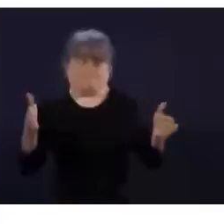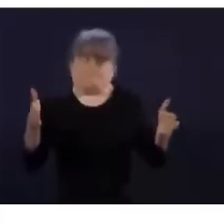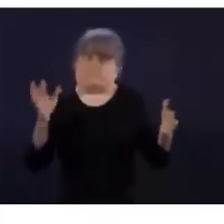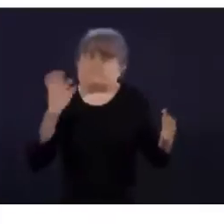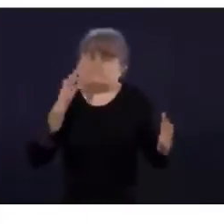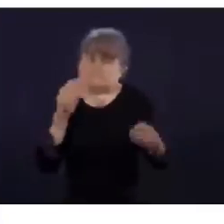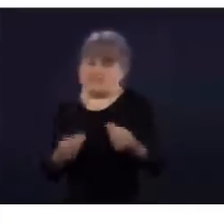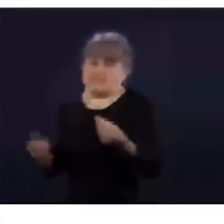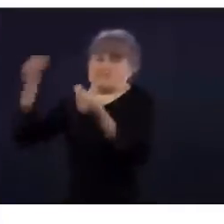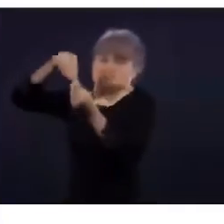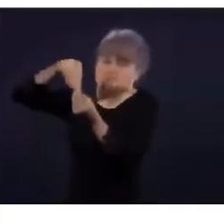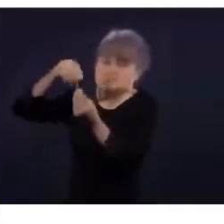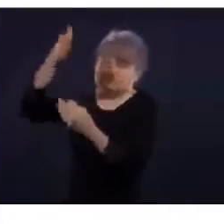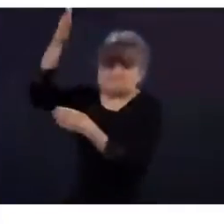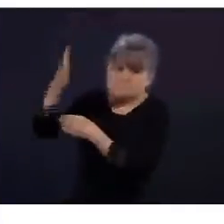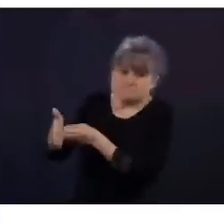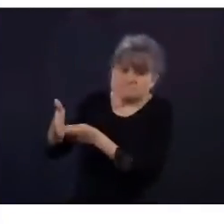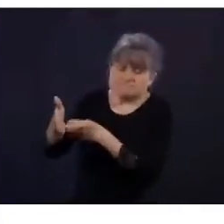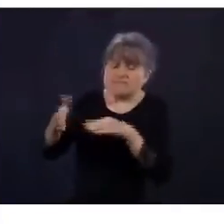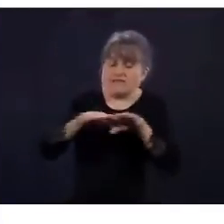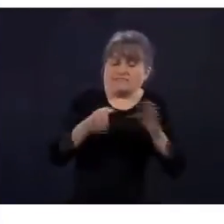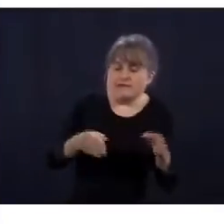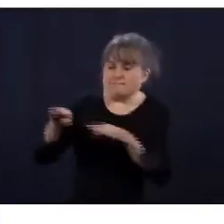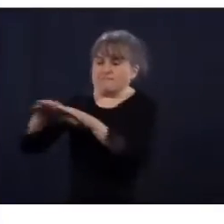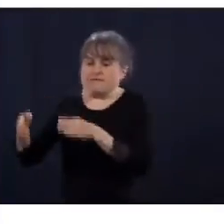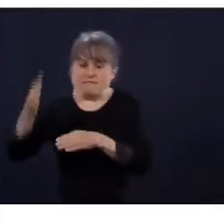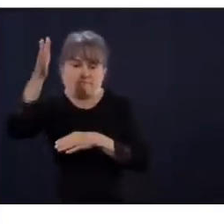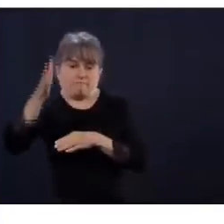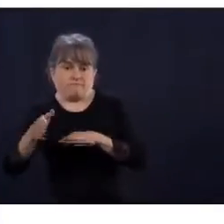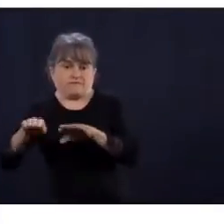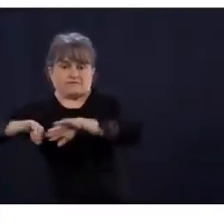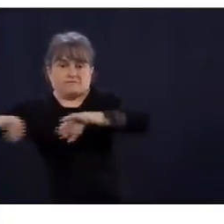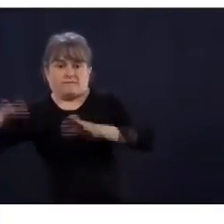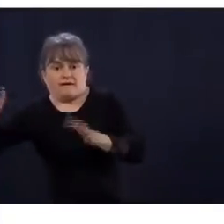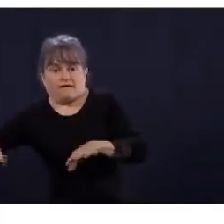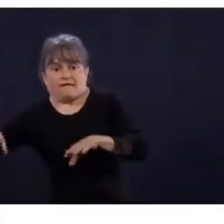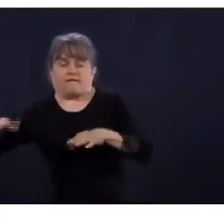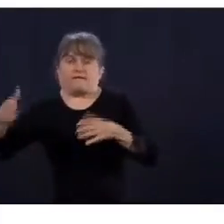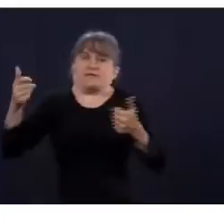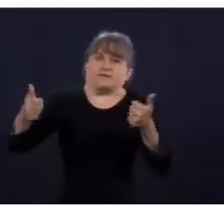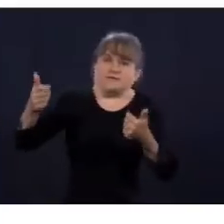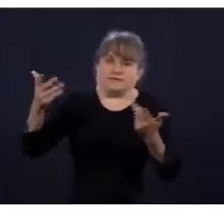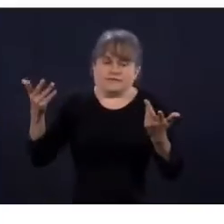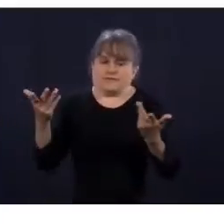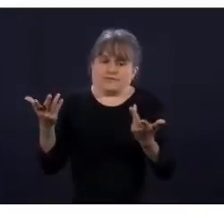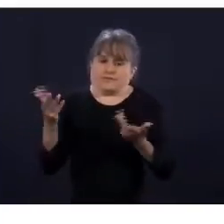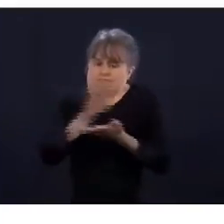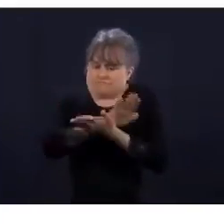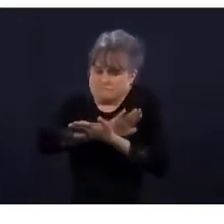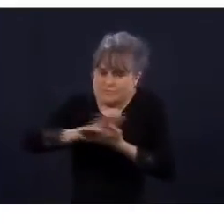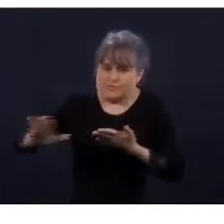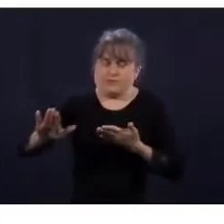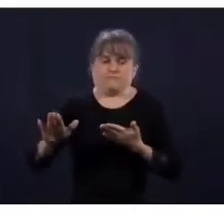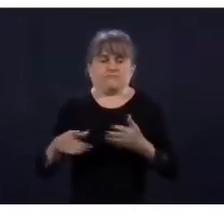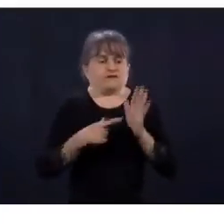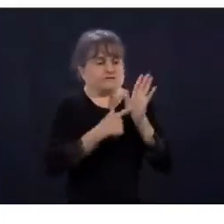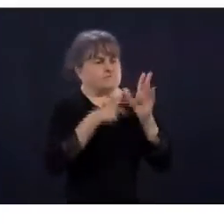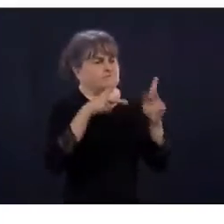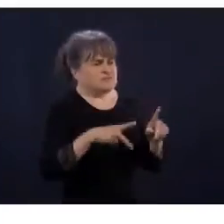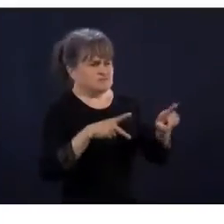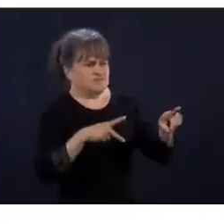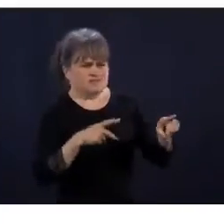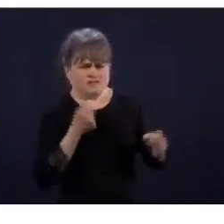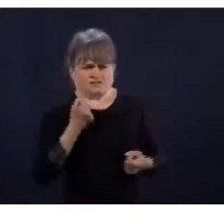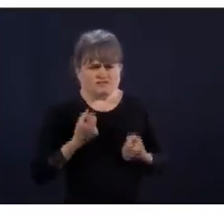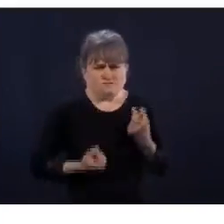de ce que j'appellerais le stress, l'anxiété, puis les problèmes de santé mentale. C'est tout à fait normal actuellement, après avoir été dans une